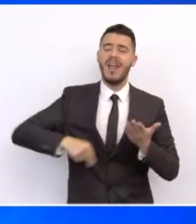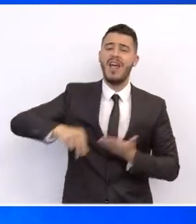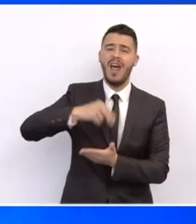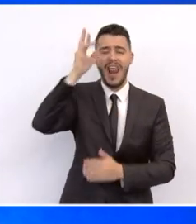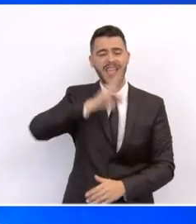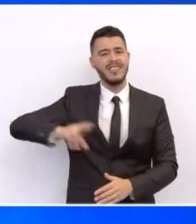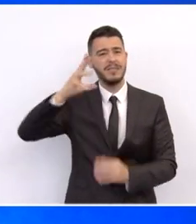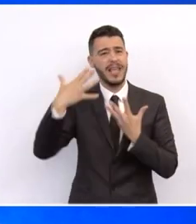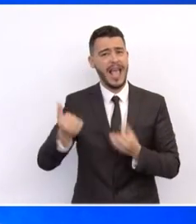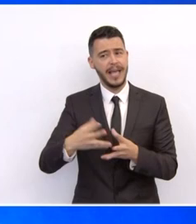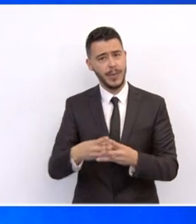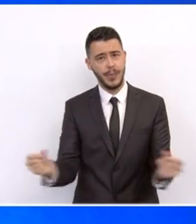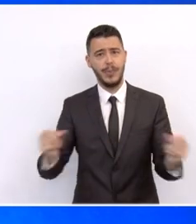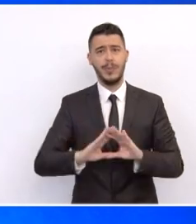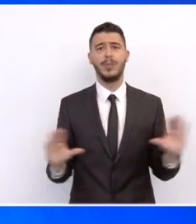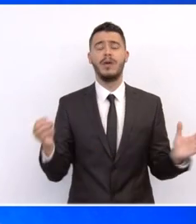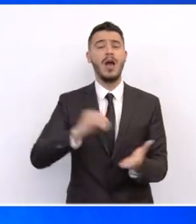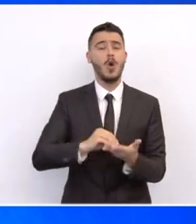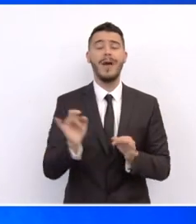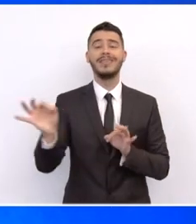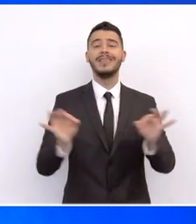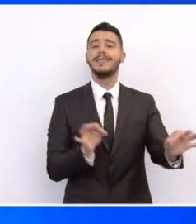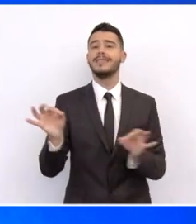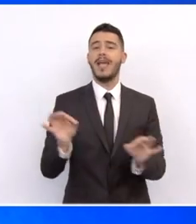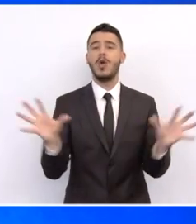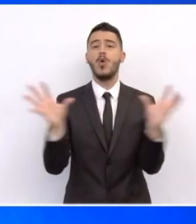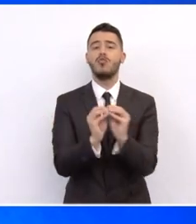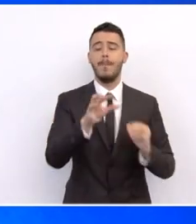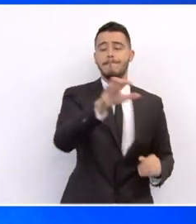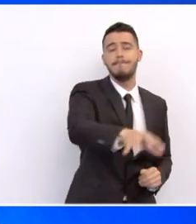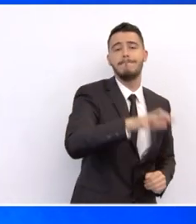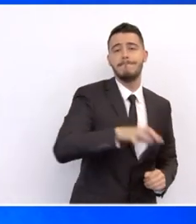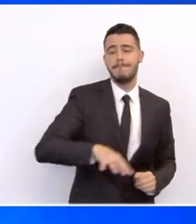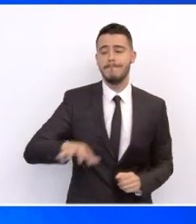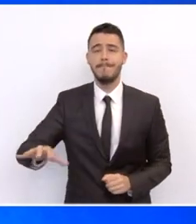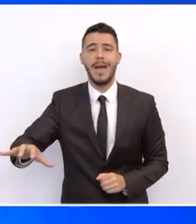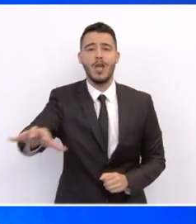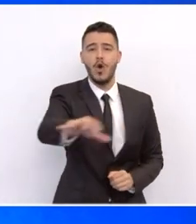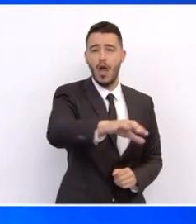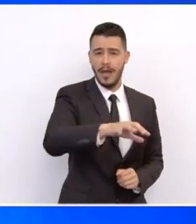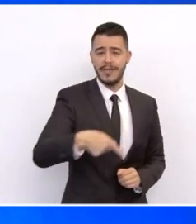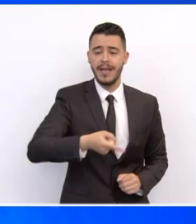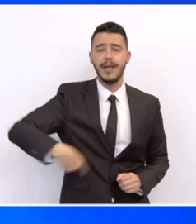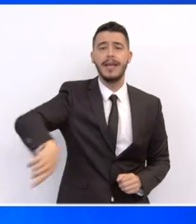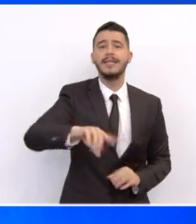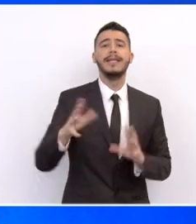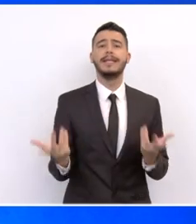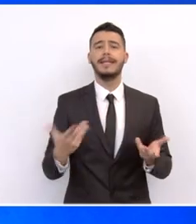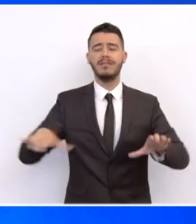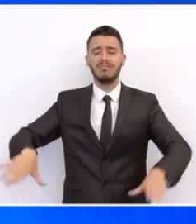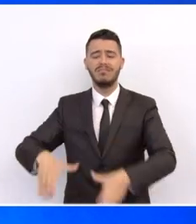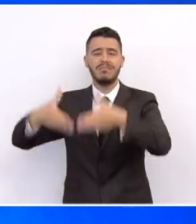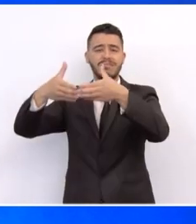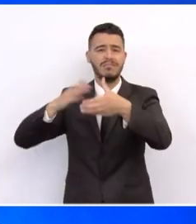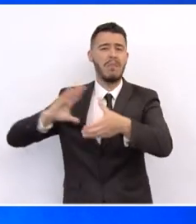το Εθνικό και τα Εδαφικά Σχέδια Δράσης Μετάβασης για τις περιοχές που προχωρούν σε ταχύτατη απεξάρτηση από το Λεγνίτη ως μορφή